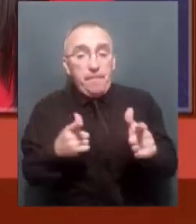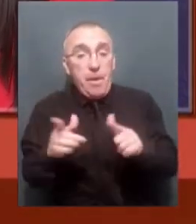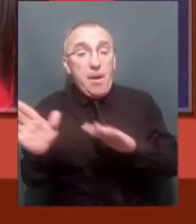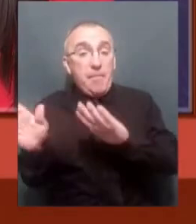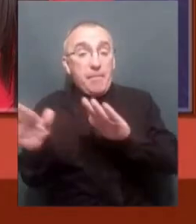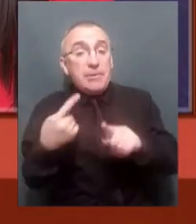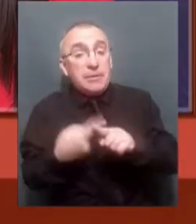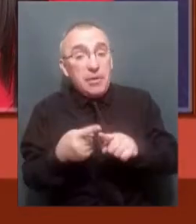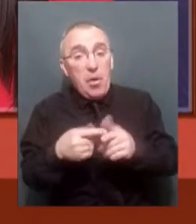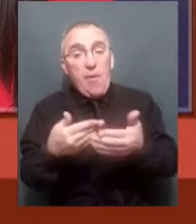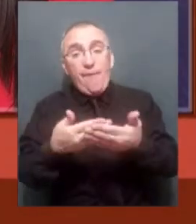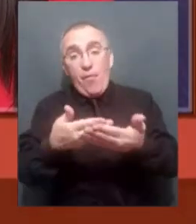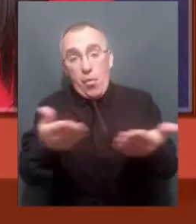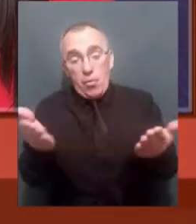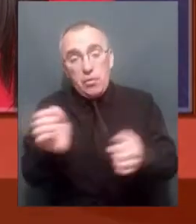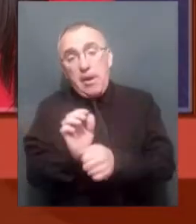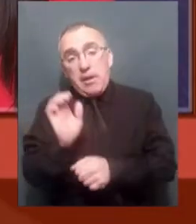цього вони направляються до військових частин.